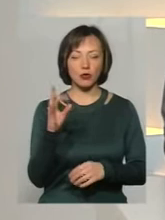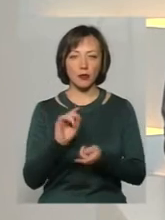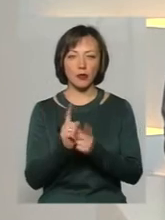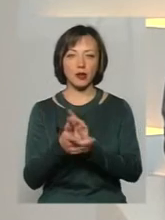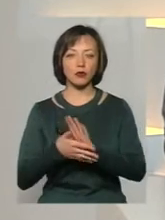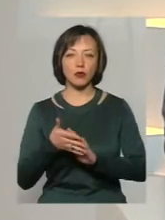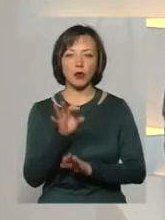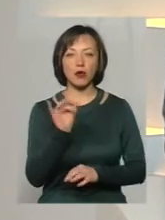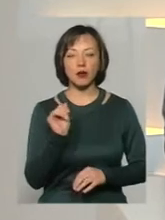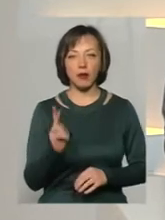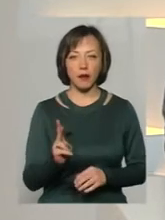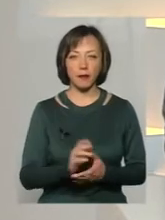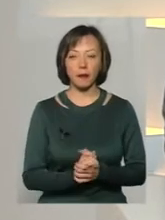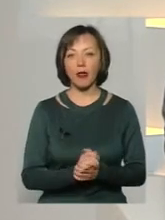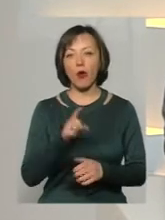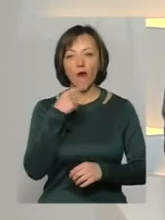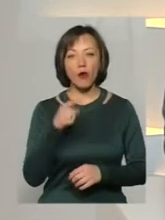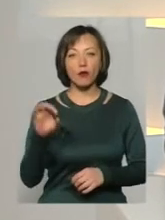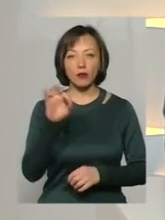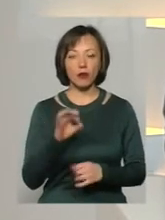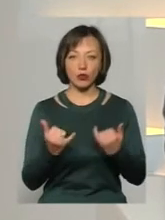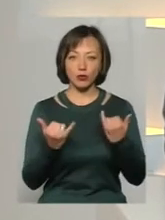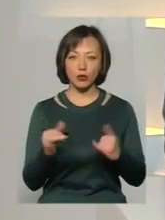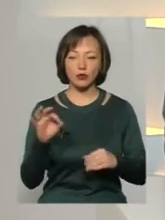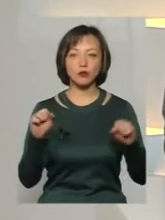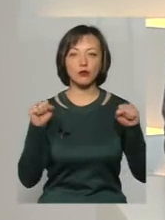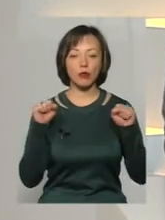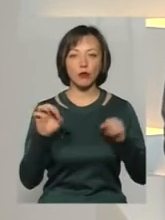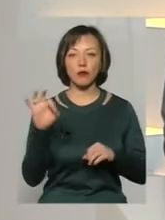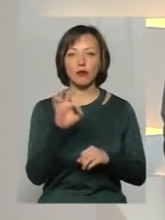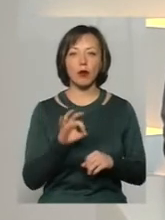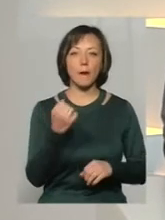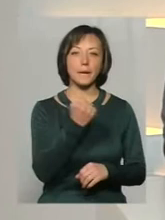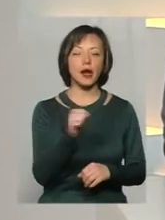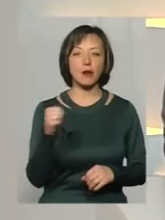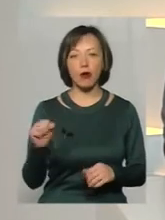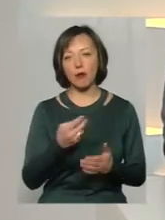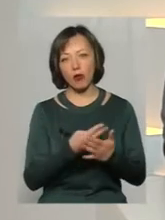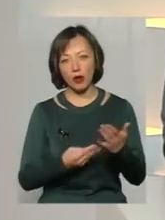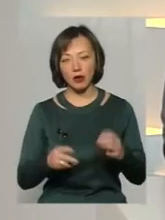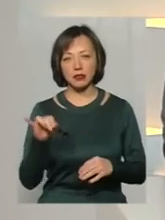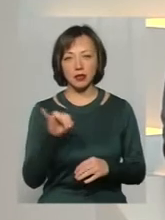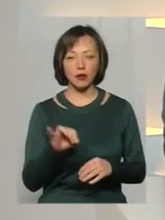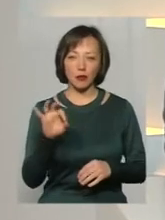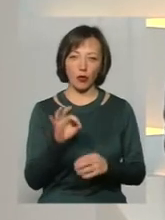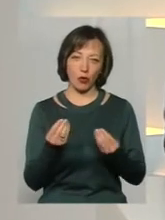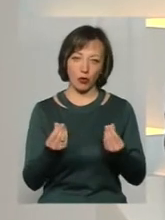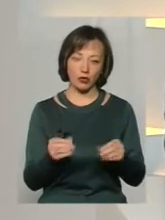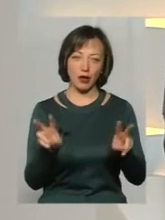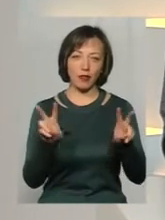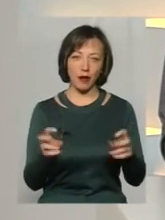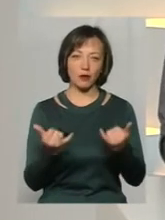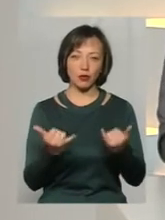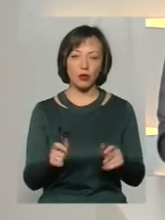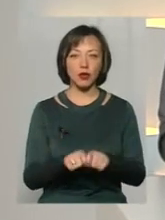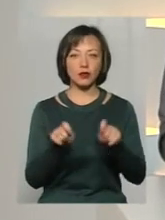жестову мову Ольга Рибак. А говоримо сьогодні про спорт, про перемоги, про поразки та про гроші. А теми сьогодні